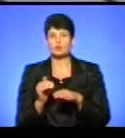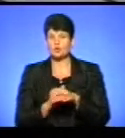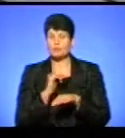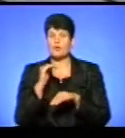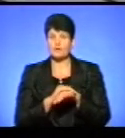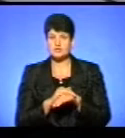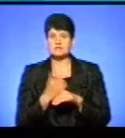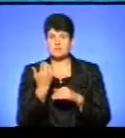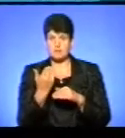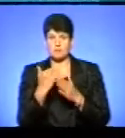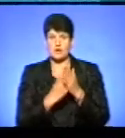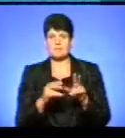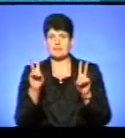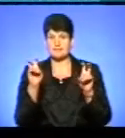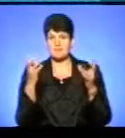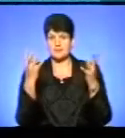програма «Тема дня».